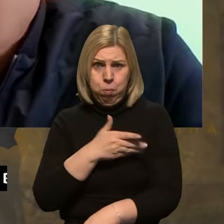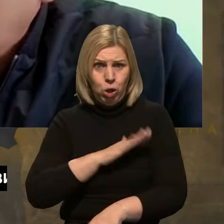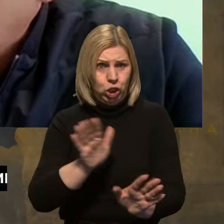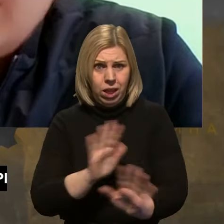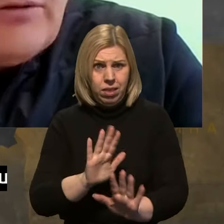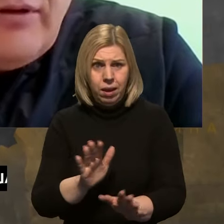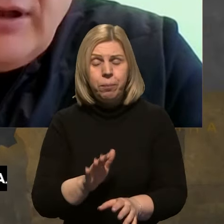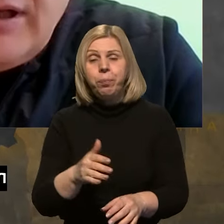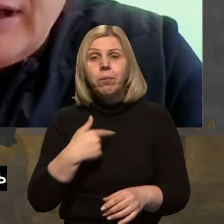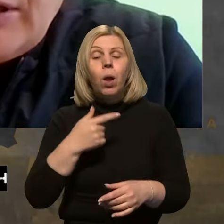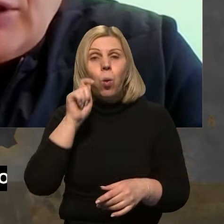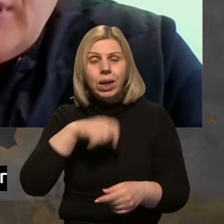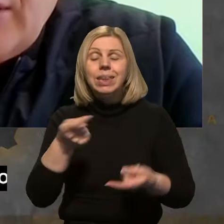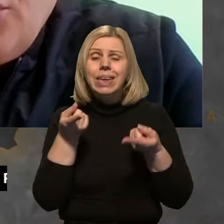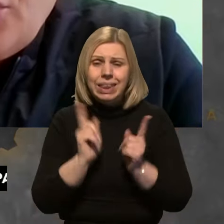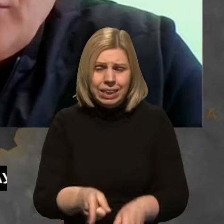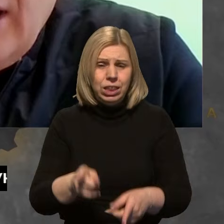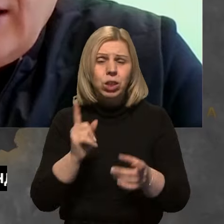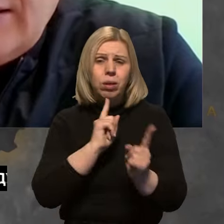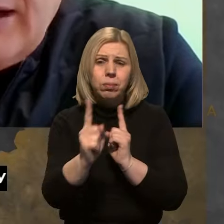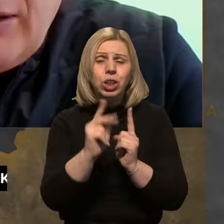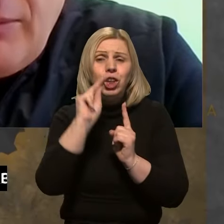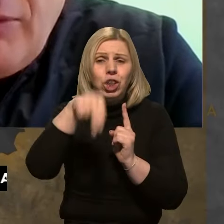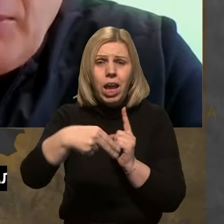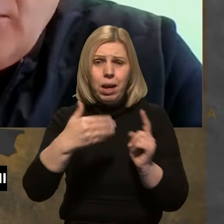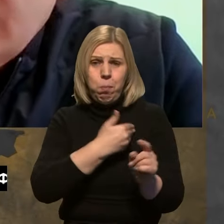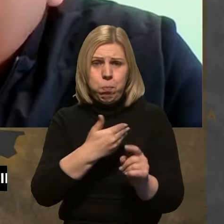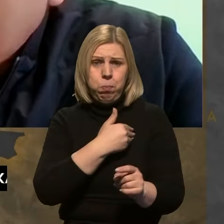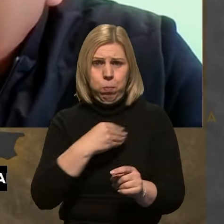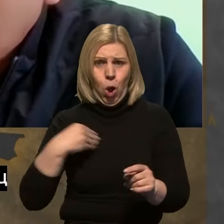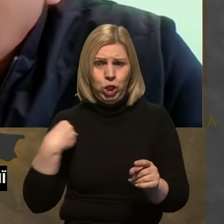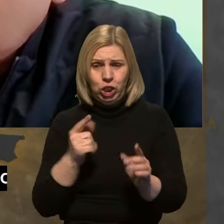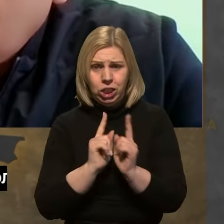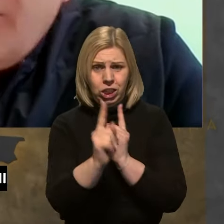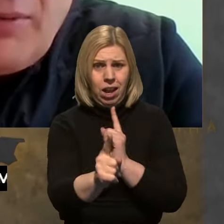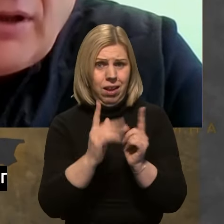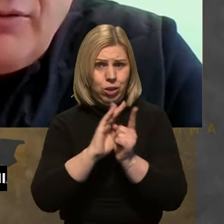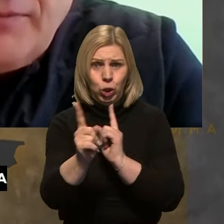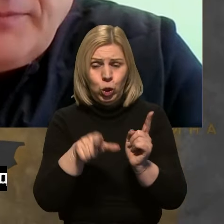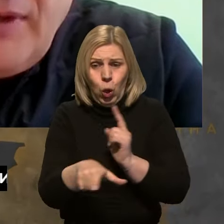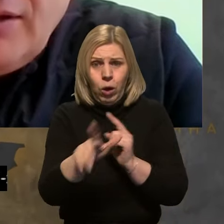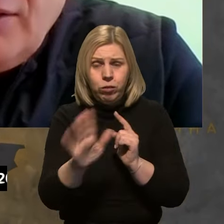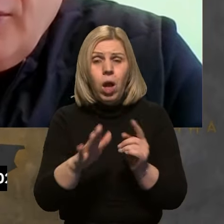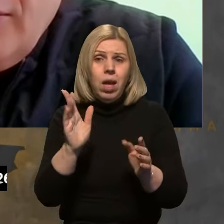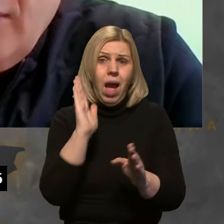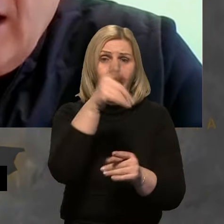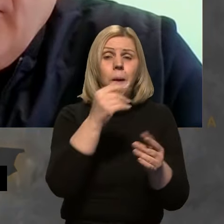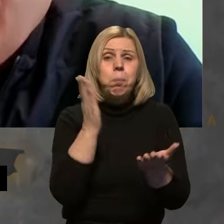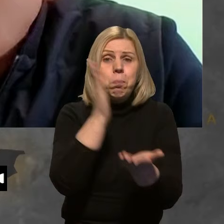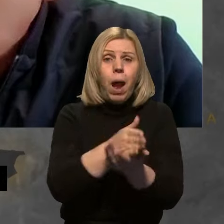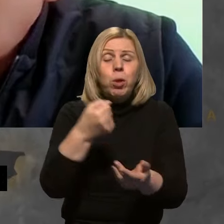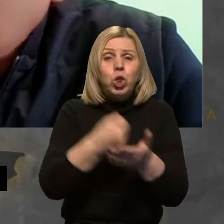Українське зерно дійсно йде транзитом через Польщу. В даному випадку це дане зерно йшло в Прибалтику. Тому